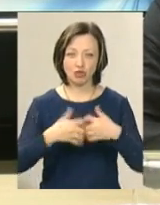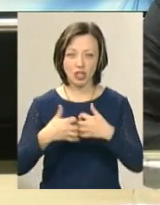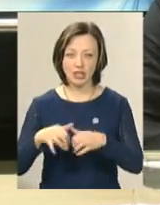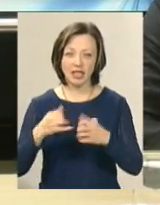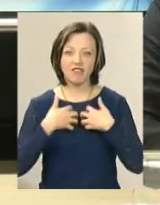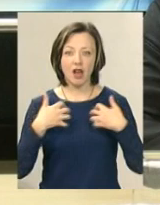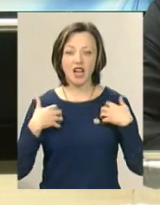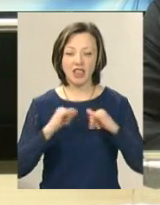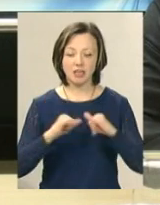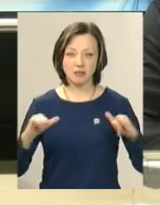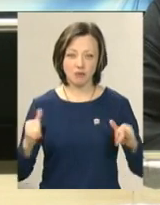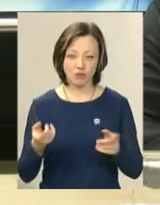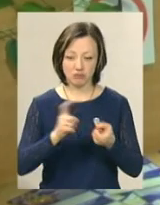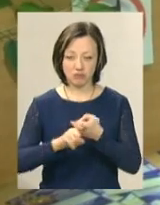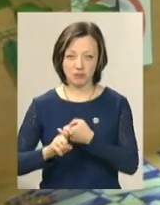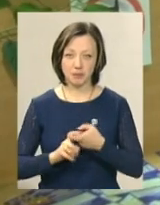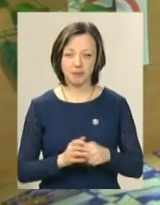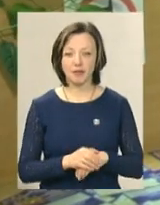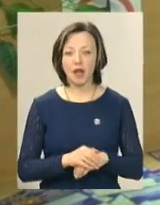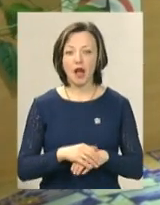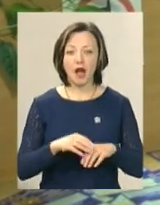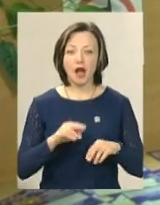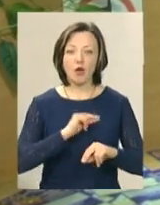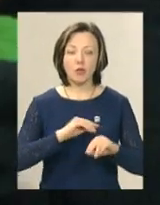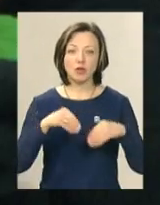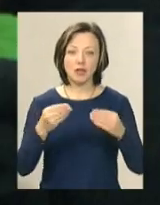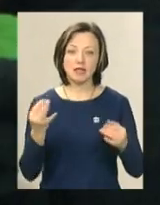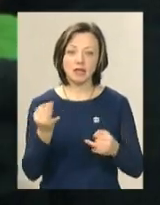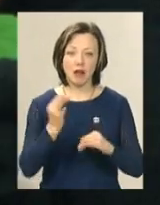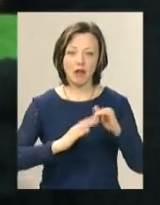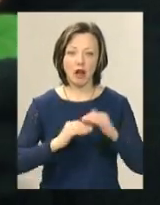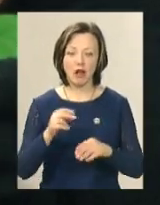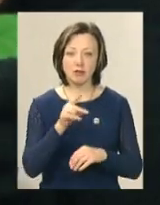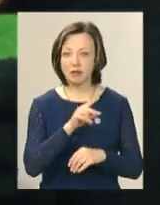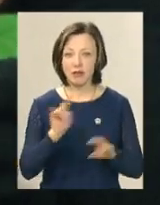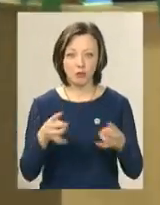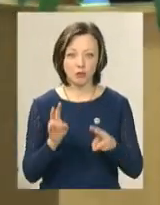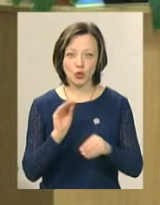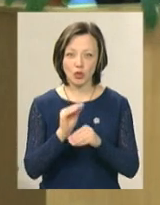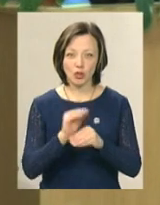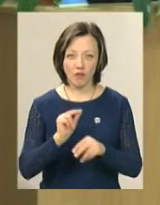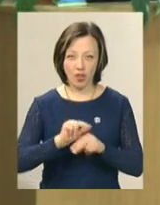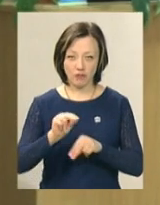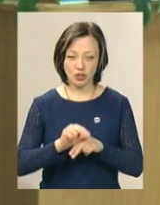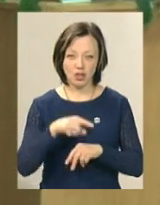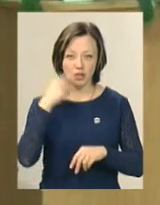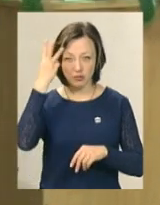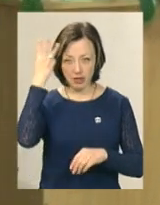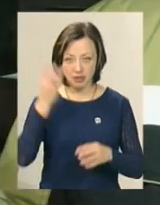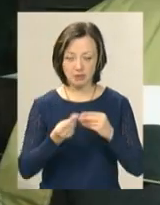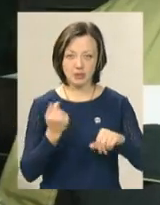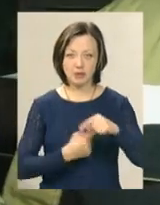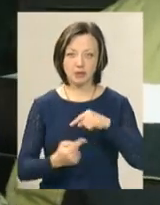ну і тваринництво, всього, що до того стосується. Роботодавці ж нині зацікавлені у кадрах, котрі не потребують додаткового навчання, каже хмельницький